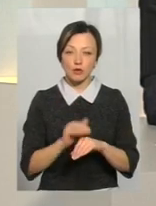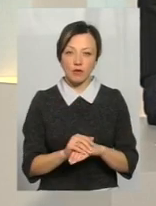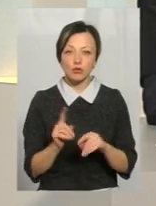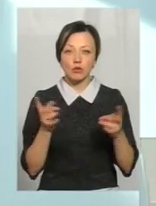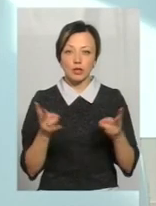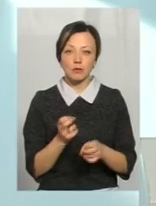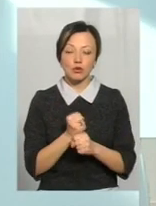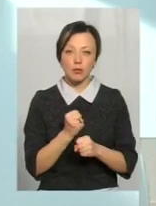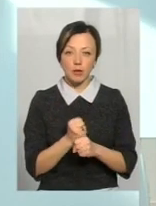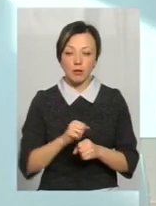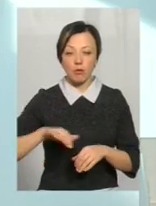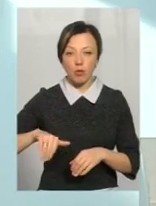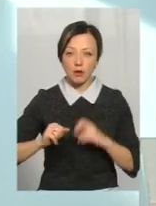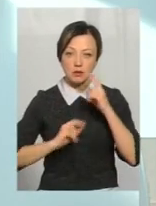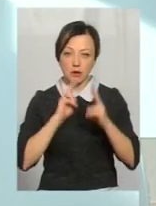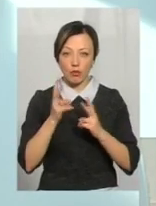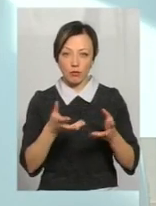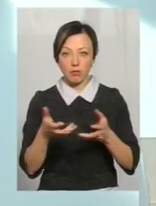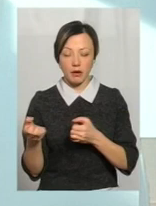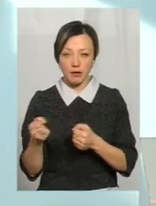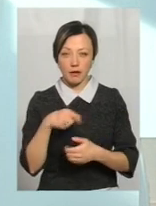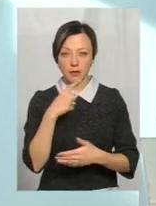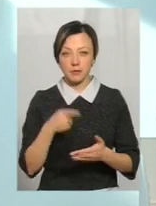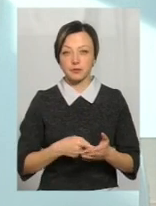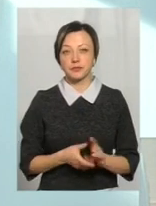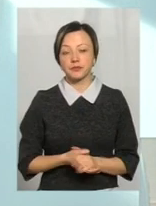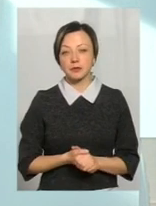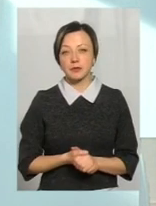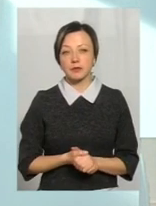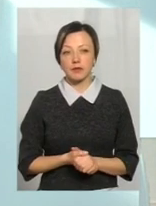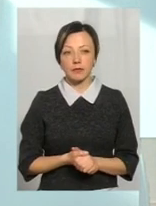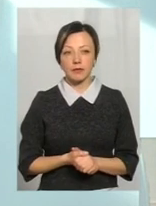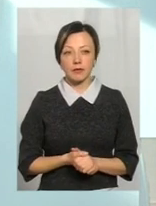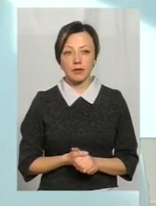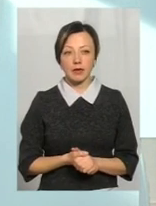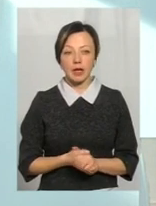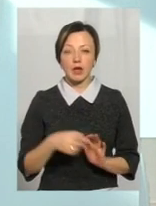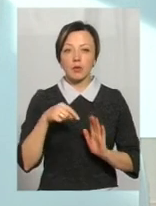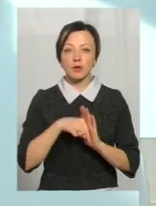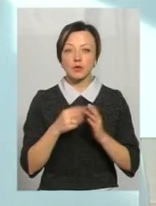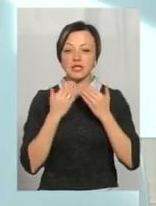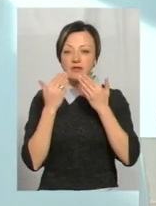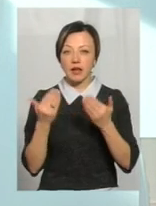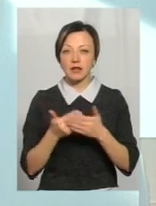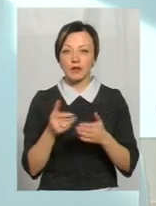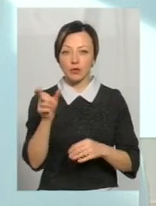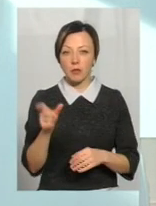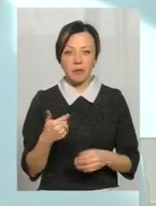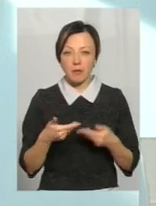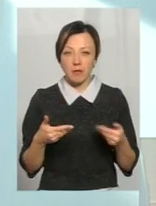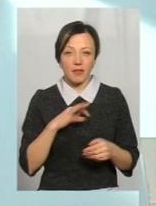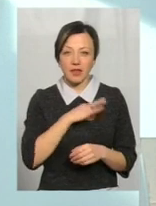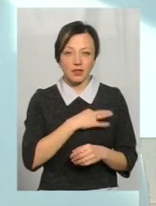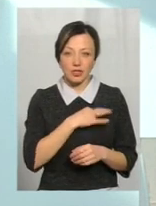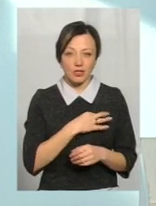потрібно зробити для того, щоб потім скаргу прийняв? Ну, по суті, звернення іде від громадянина ми не слідче управління, ми в